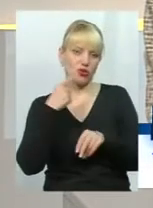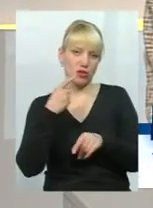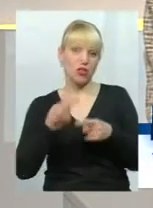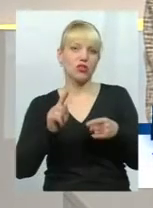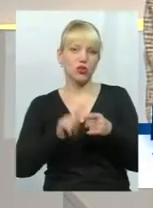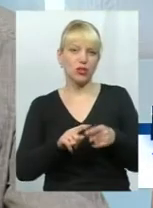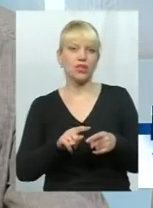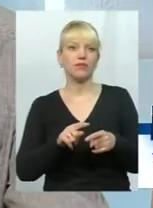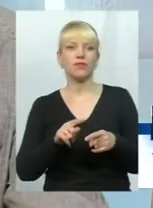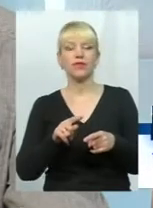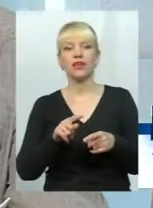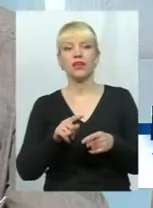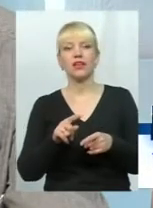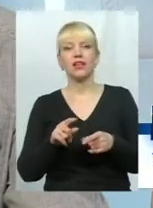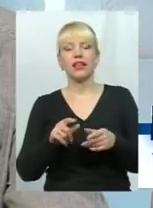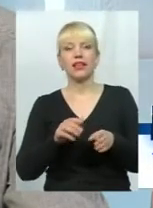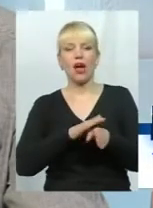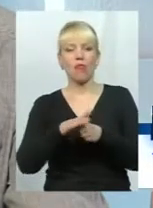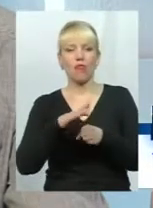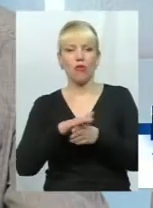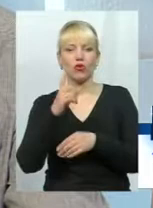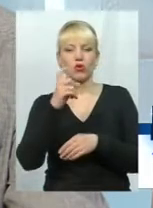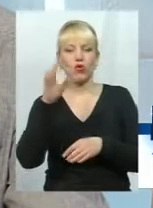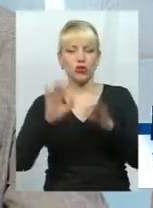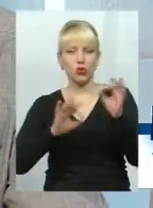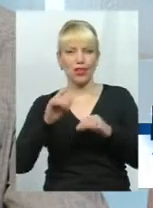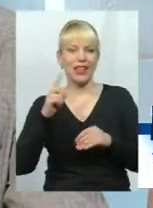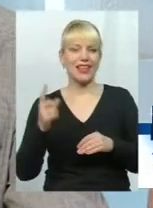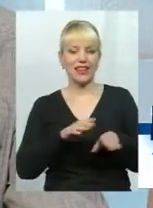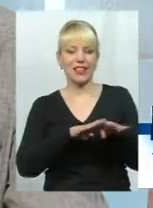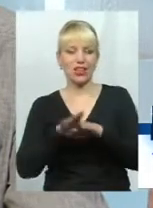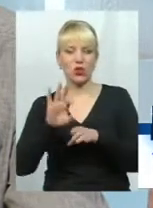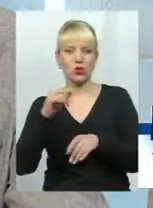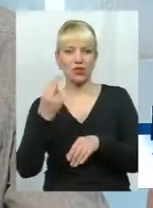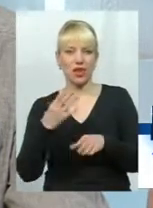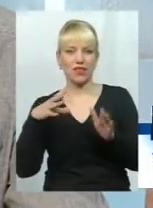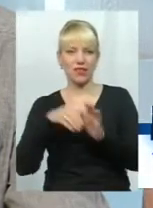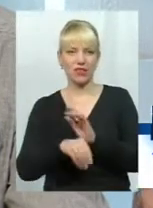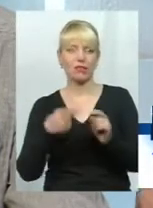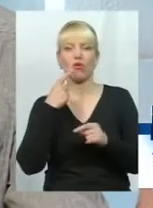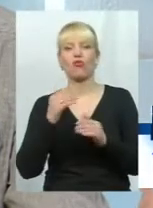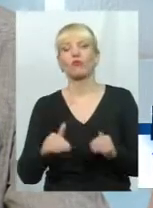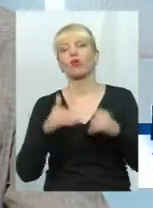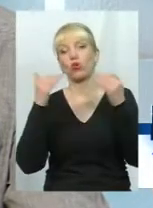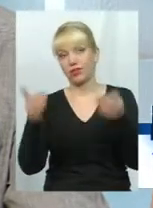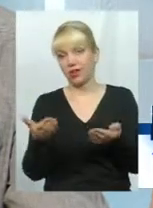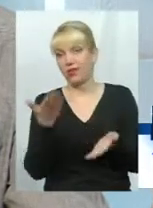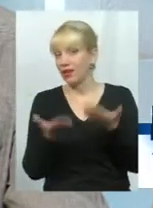доповнюючи ще, скажімо, 100% єдиного соціального внеску, і при цьому ми кажемо зростання. Якщо ми